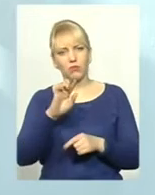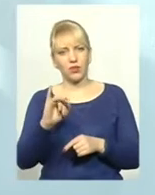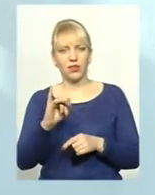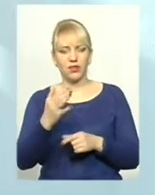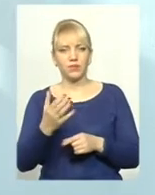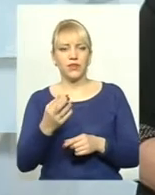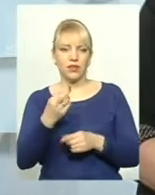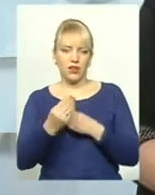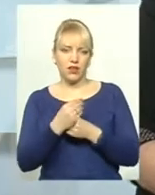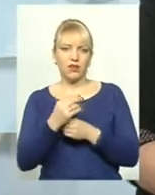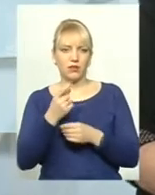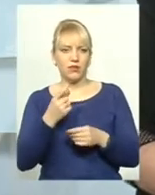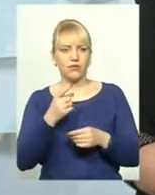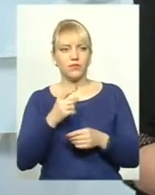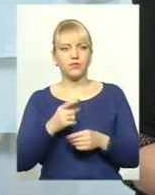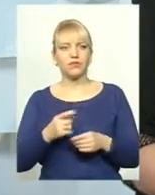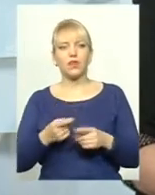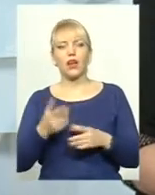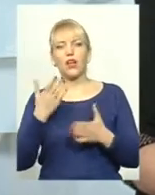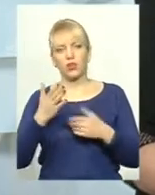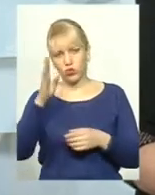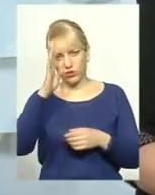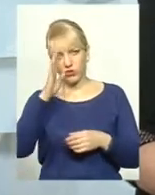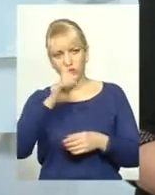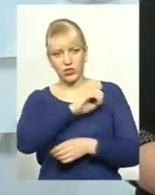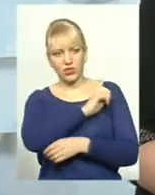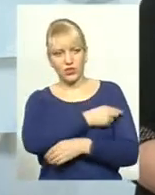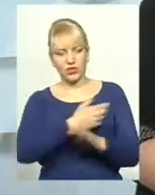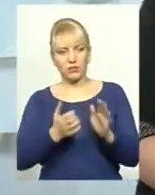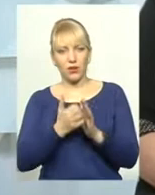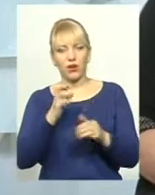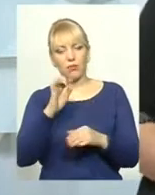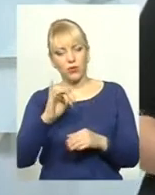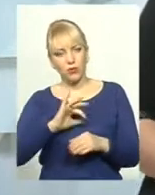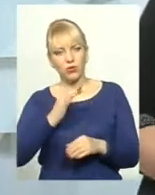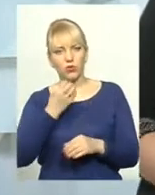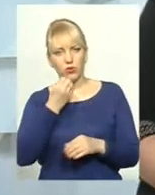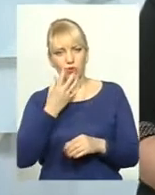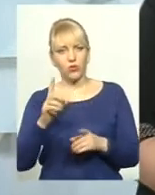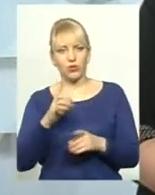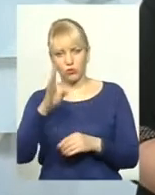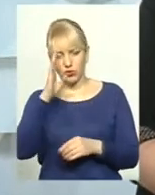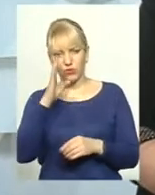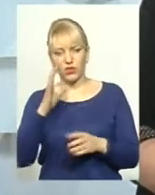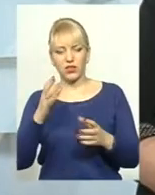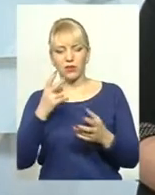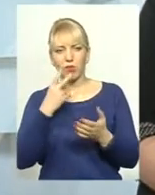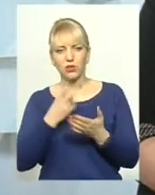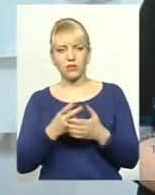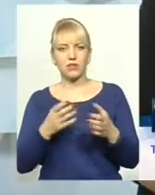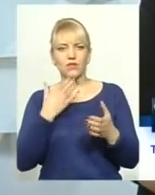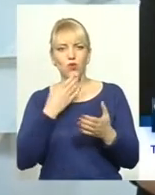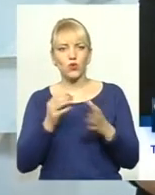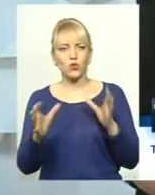Але чоловічі сили трошки забракли. Було б добре, якби чоловіки також виявляли все ж таки свою турботу про братів наших